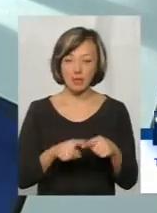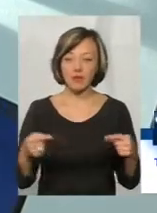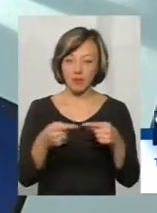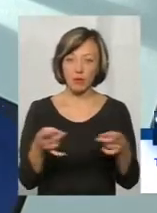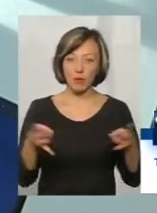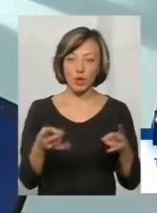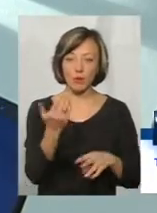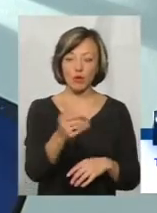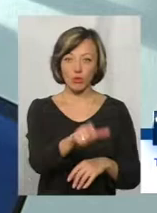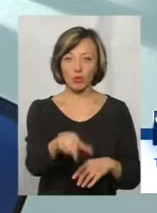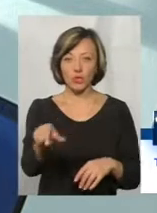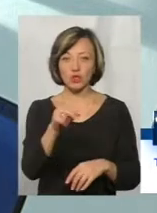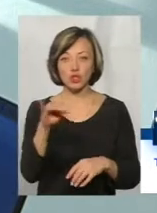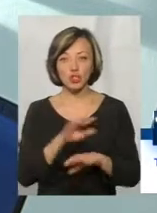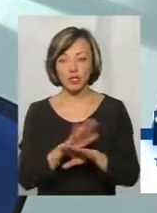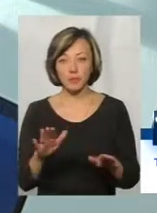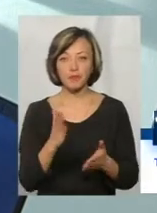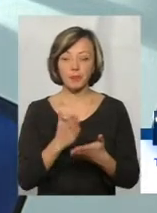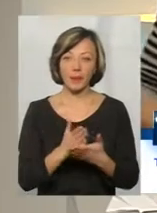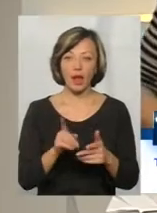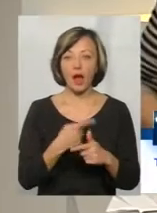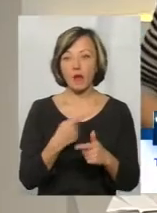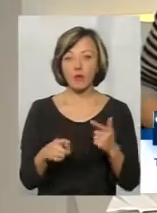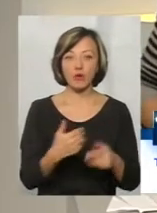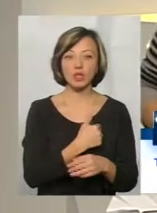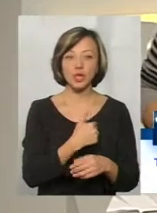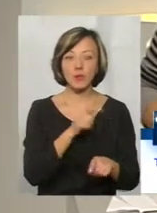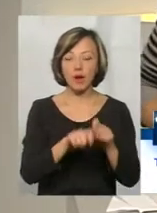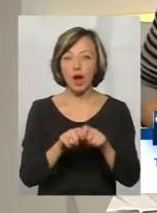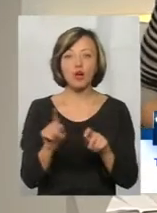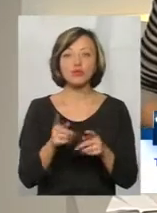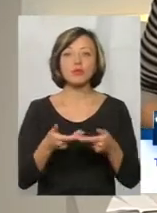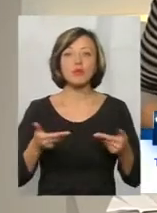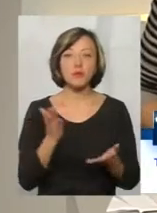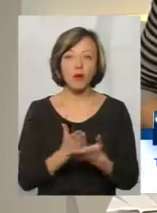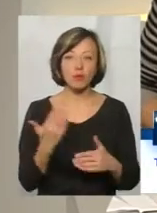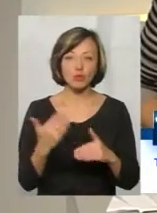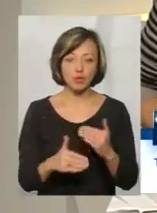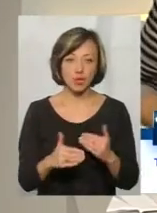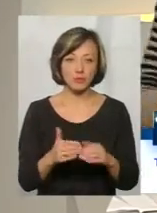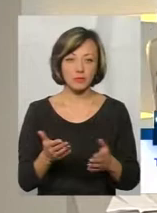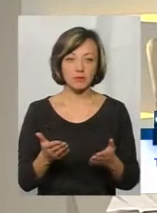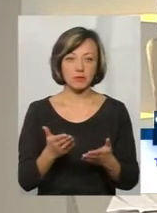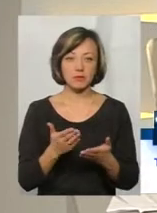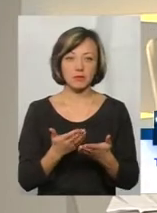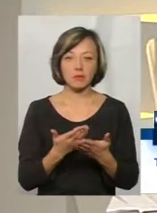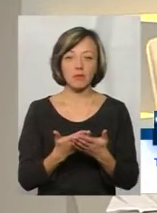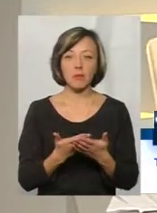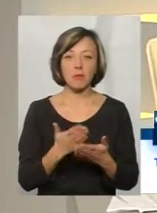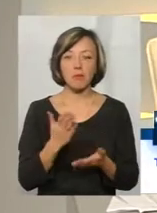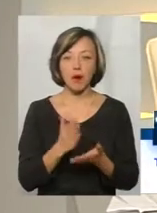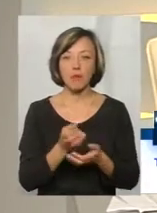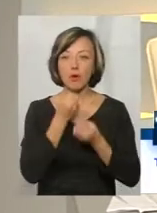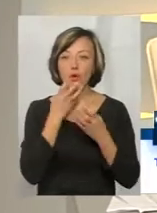потребам його виборців, чи ні. Для цього існують інститути Або спрошу, хоча б промоніторити, а що ми маємо вже ухвалене? Ми маємо дуже багато